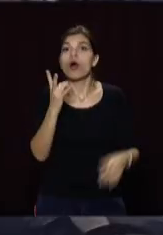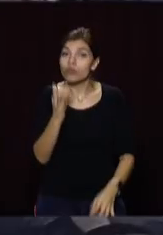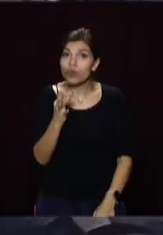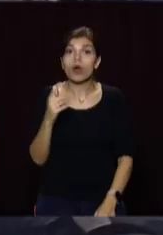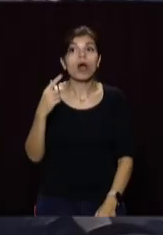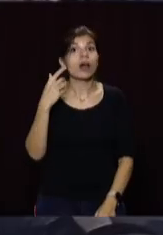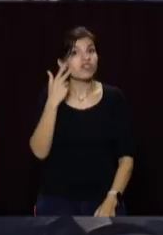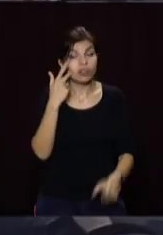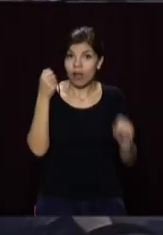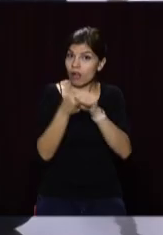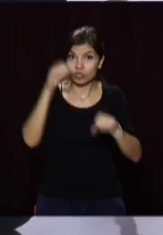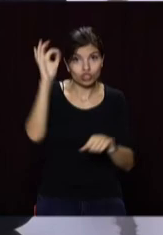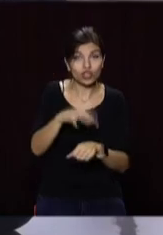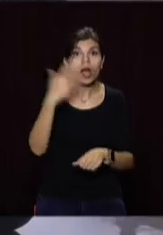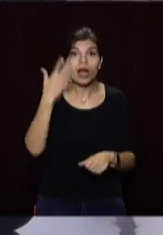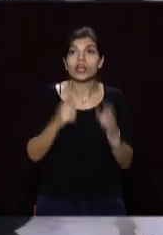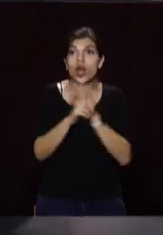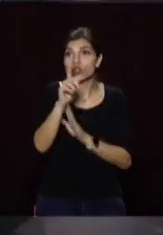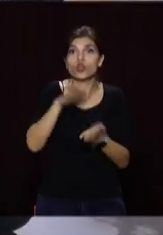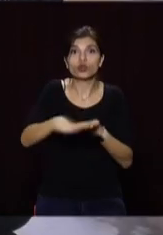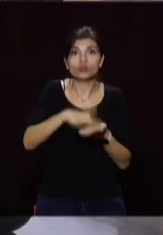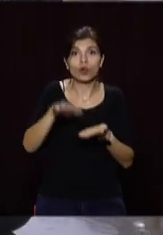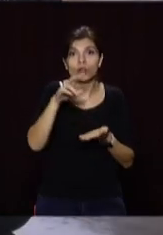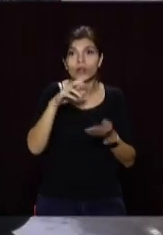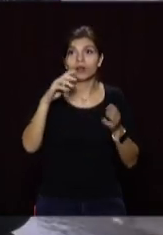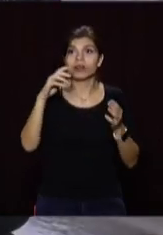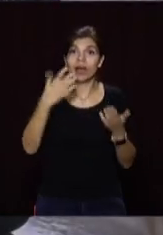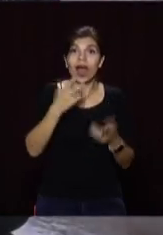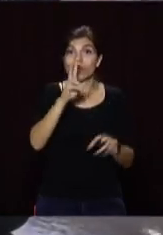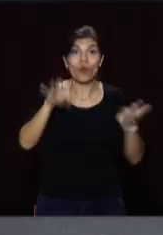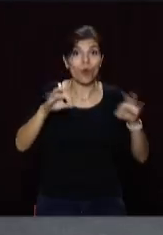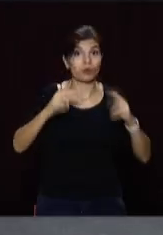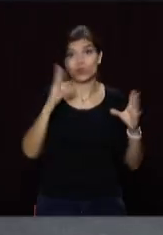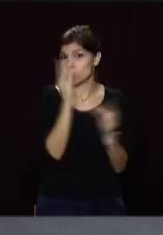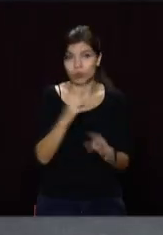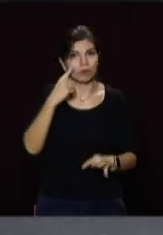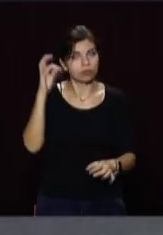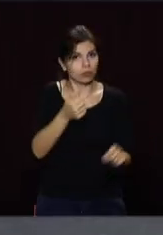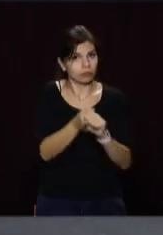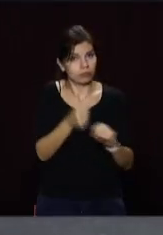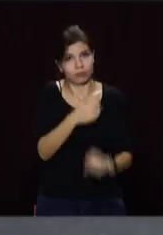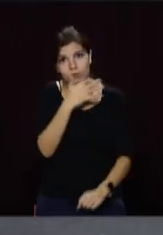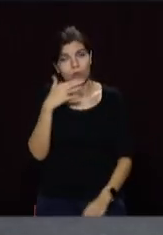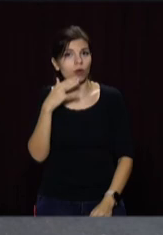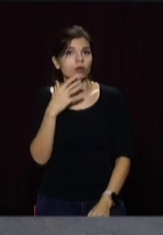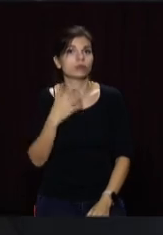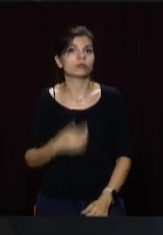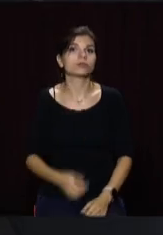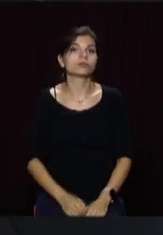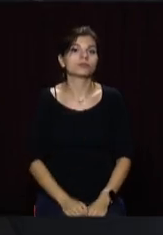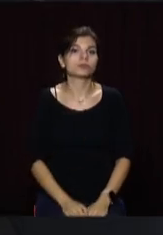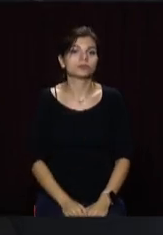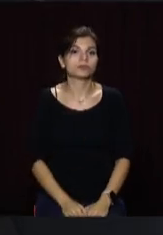коли раптово випаде сніг і дороги вкриває ожеледь. Саме через неперевзуті автівки. Альона Ветрова, Поліна Денисенко, Олександр